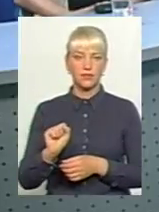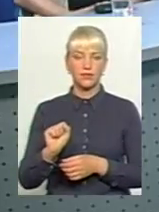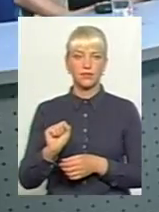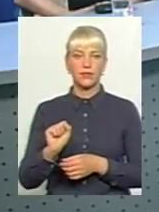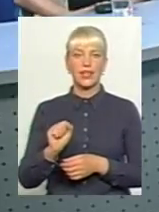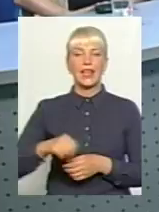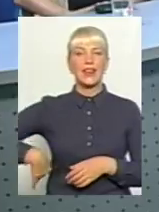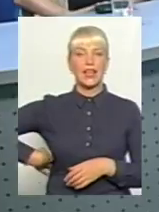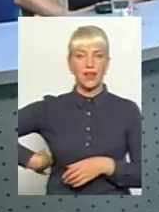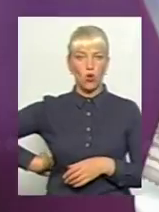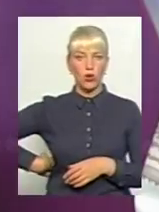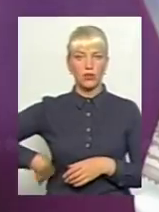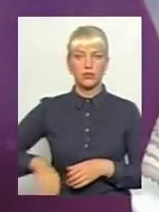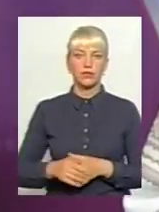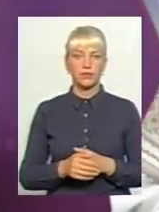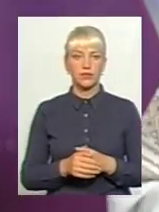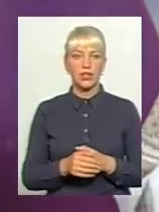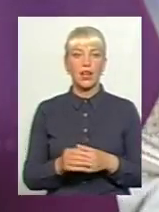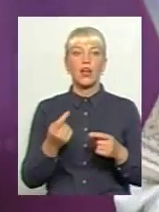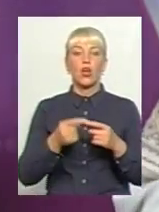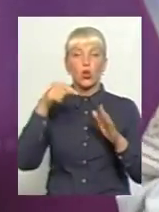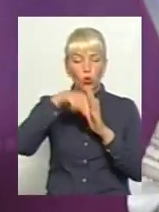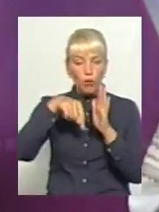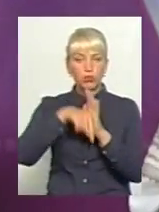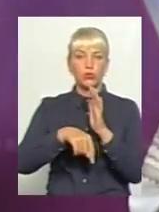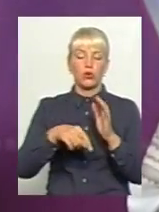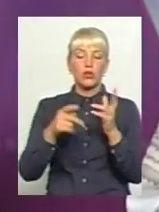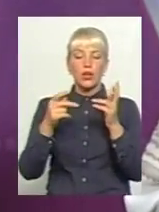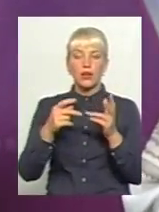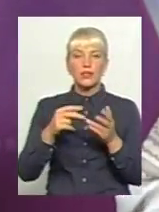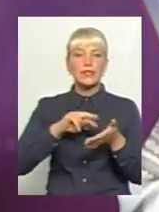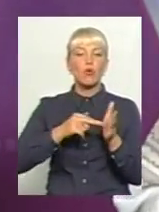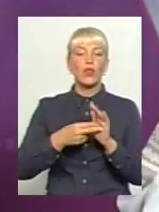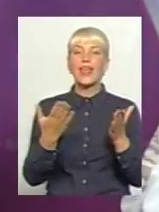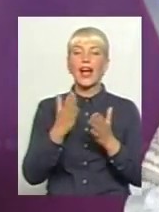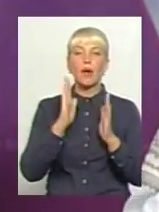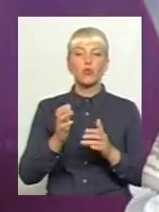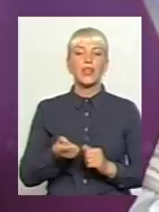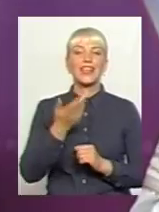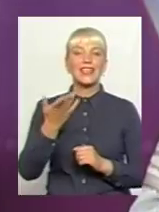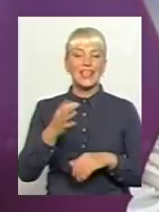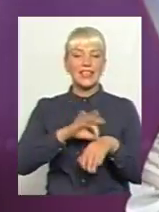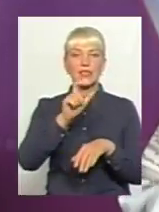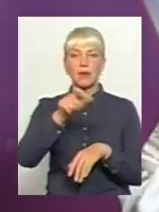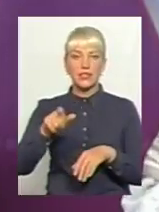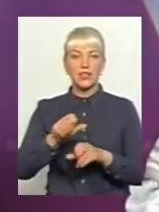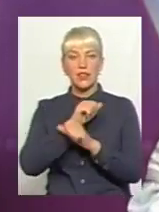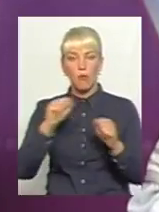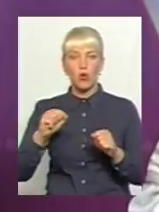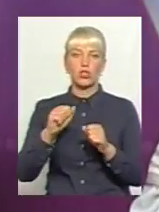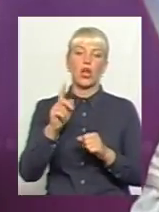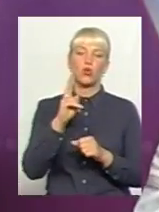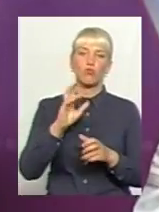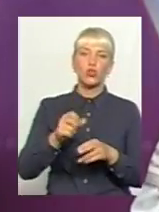кисти нирок. Тобто спрогнозувати, яка кількість буде пацієнтів, не можна. Адже можуть бути і пацієнти, які приходять з